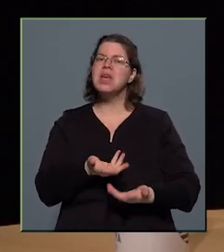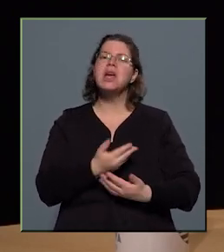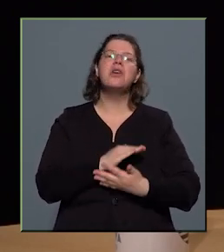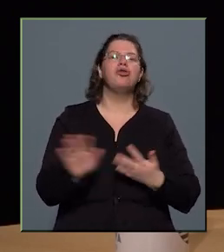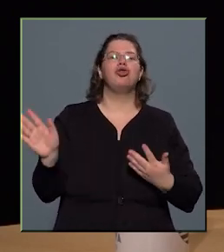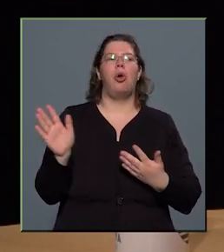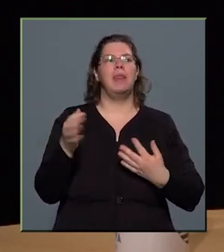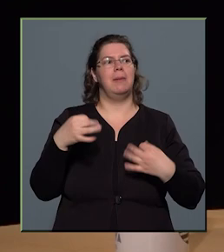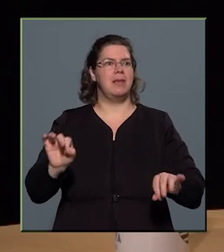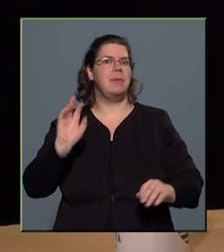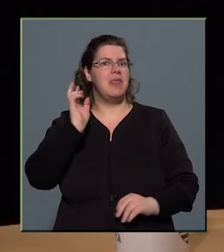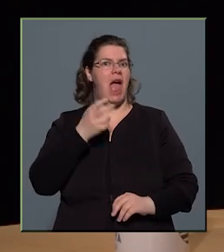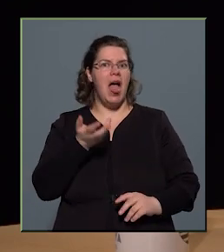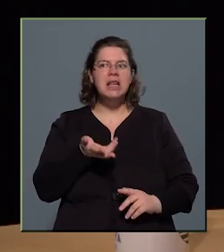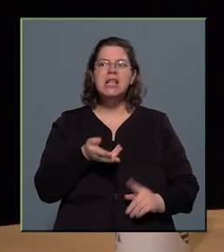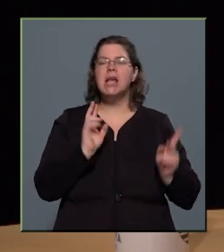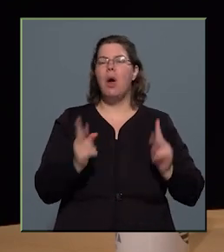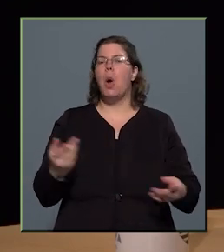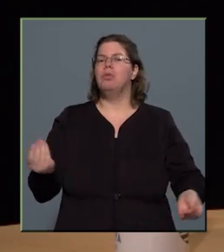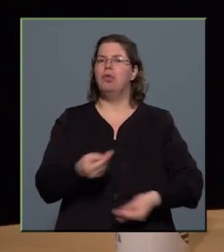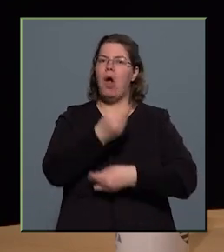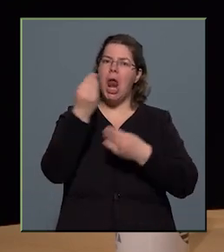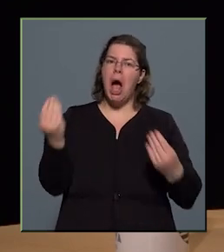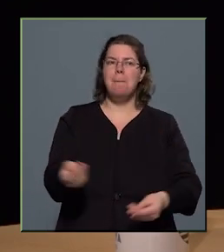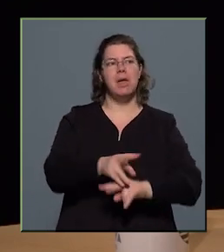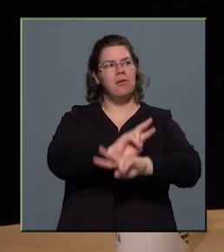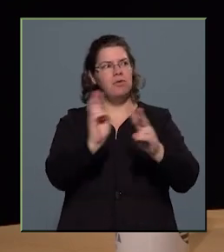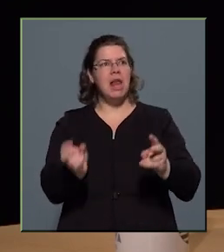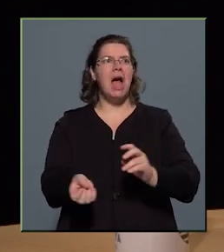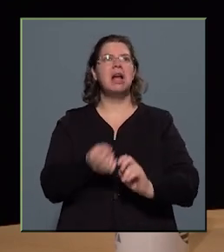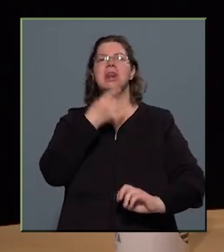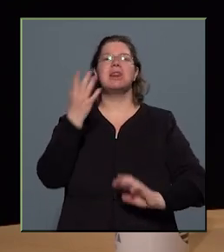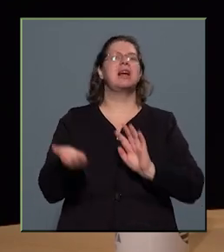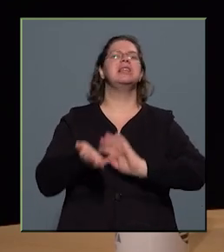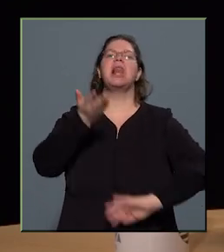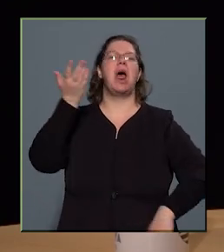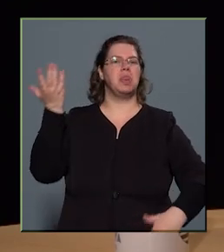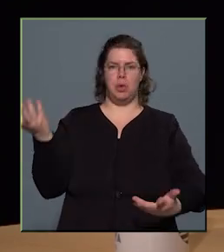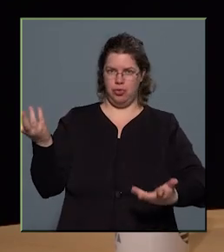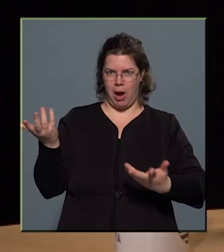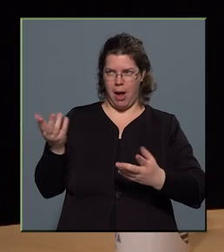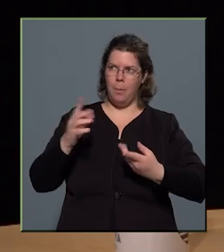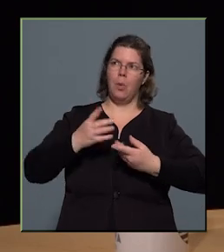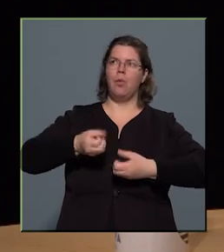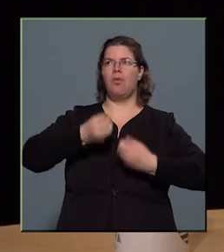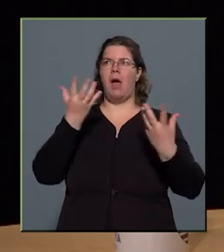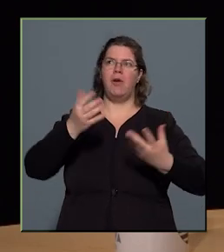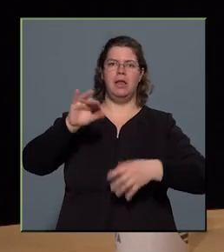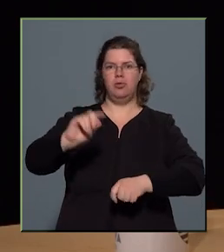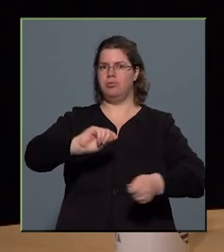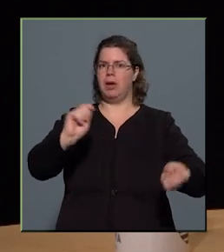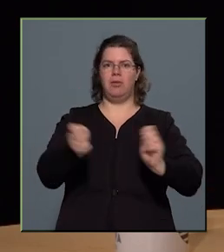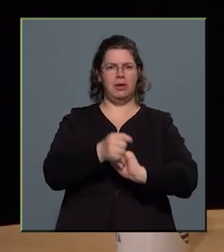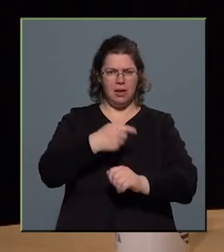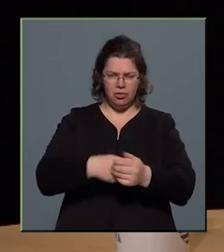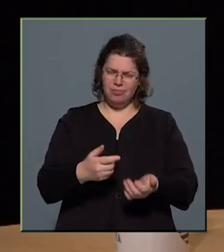nem szabad elhinni azt, hogy valami a világ legjelentősebb felfedezés, ami most azonnal megváltoztatja a sorsunkat.